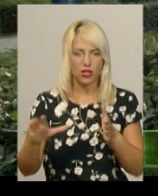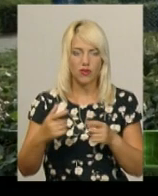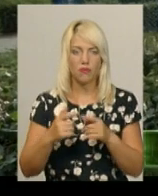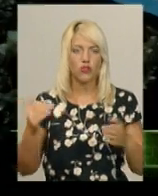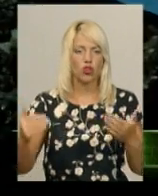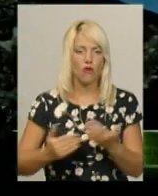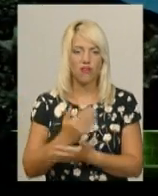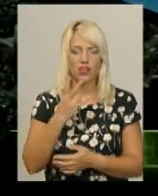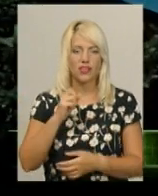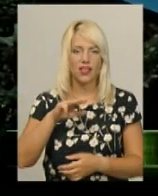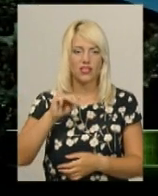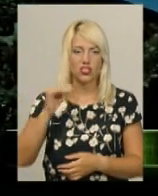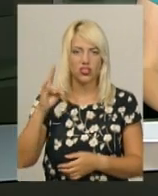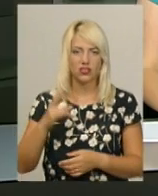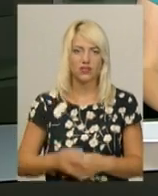наслідки вчорашньої негоди.